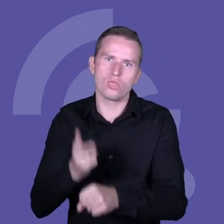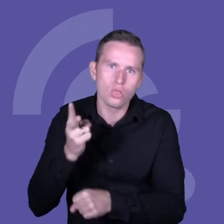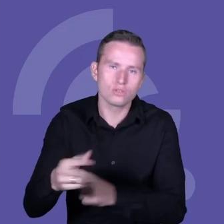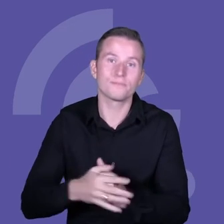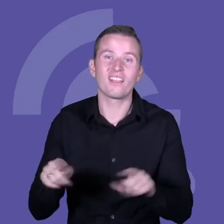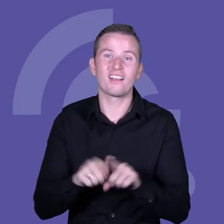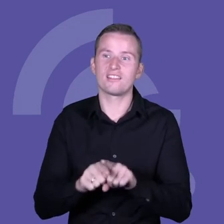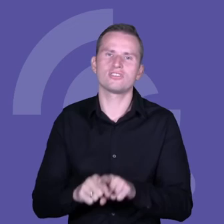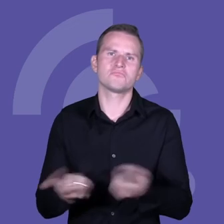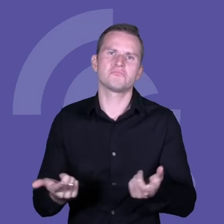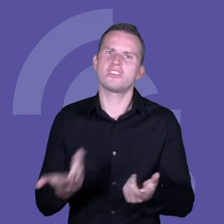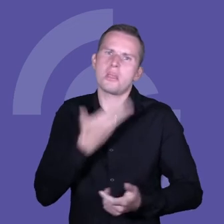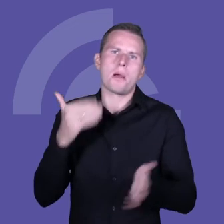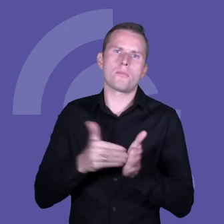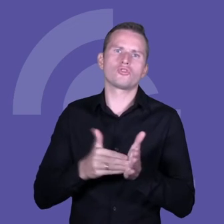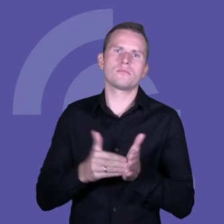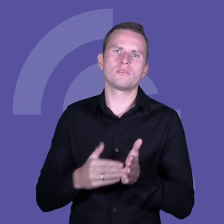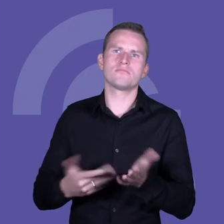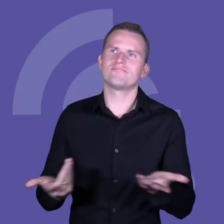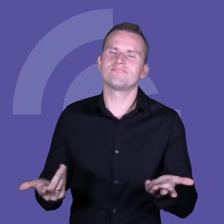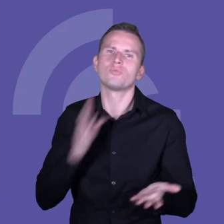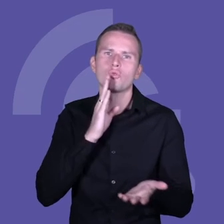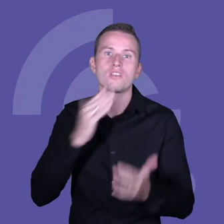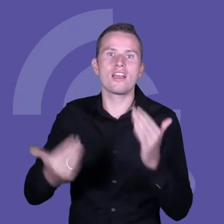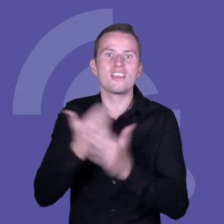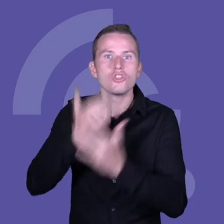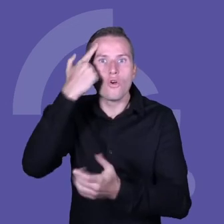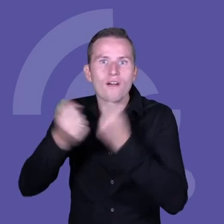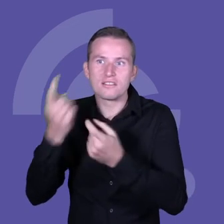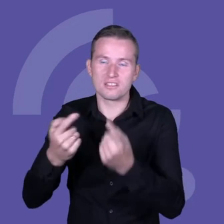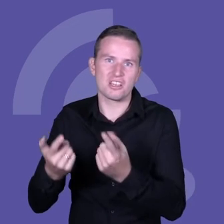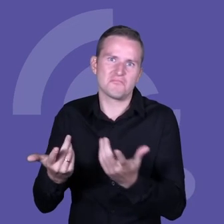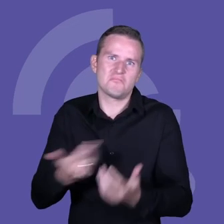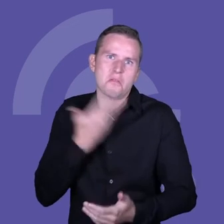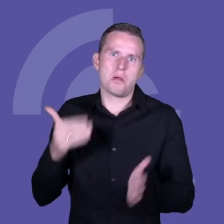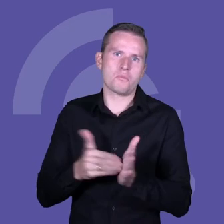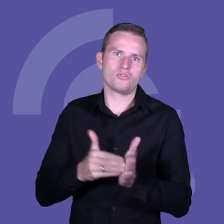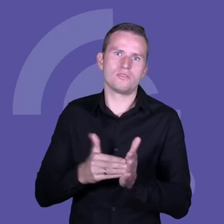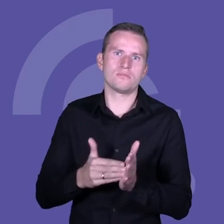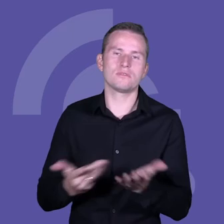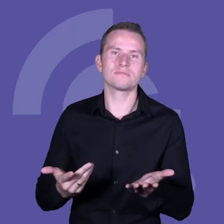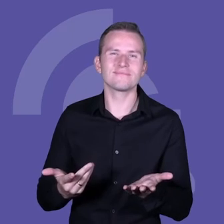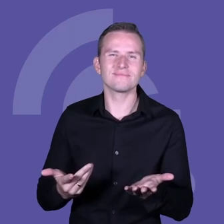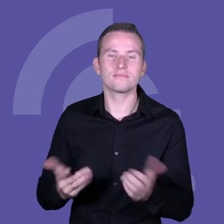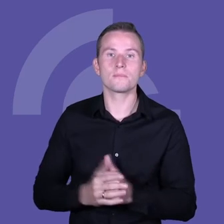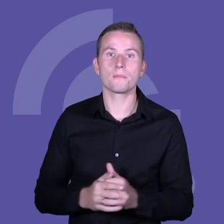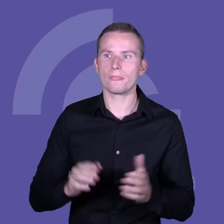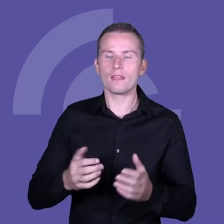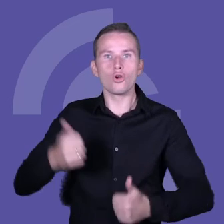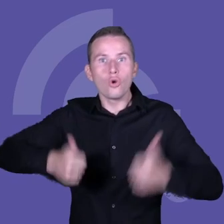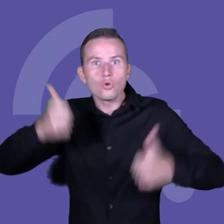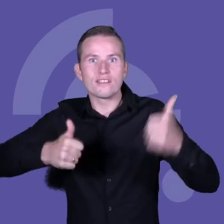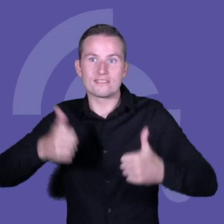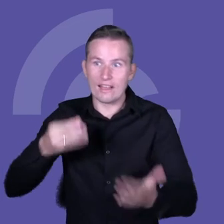innowacji. Skoro przedsiębiorstwo nadal upatruje swoje przewagi w konkurencyjności